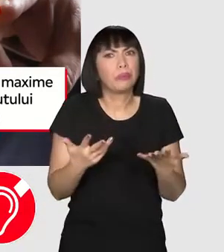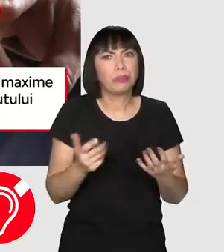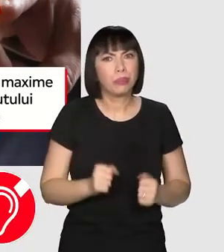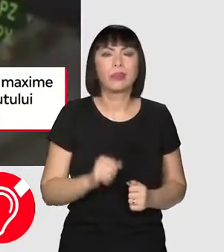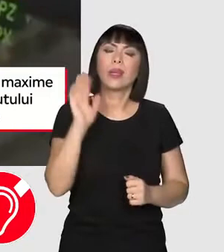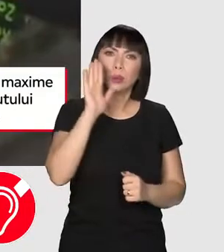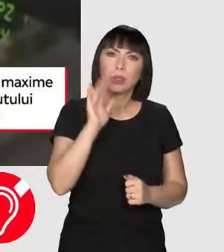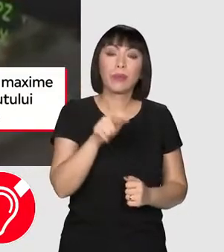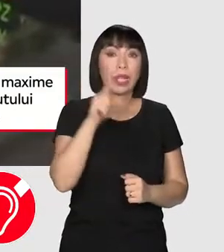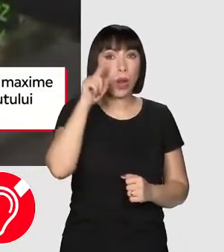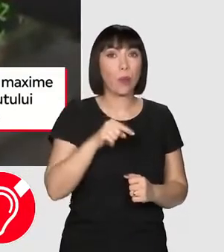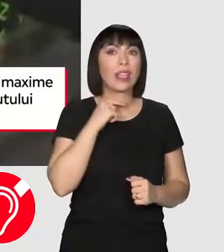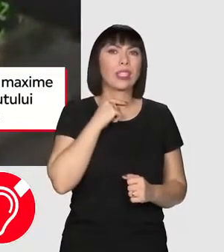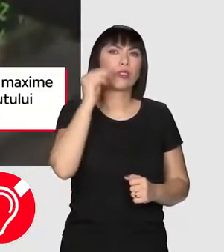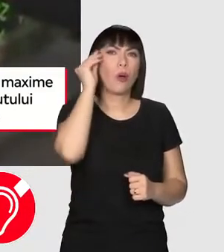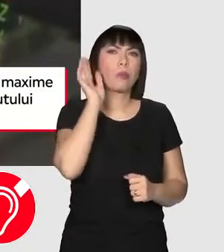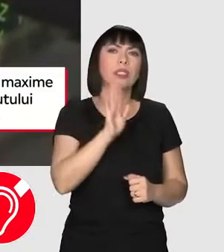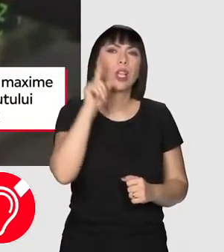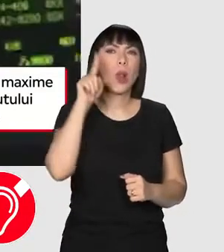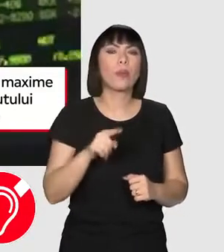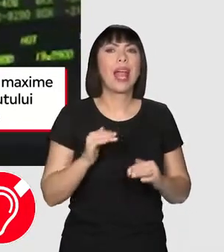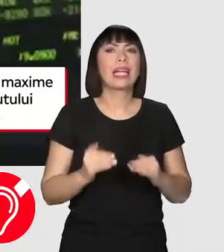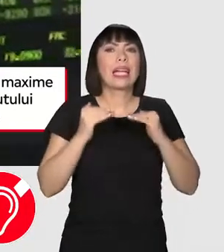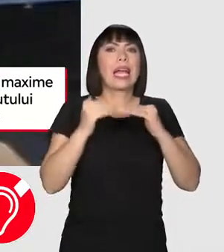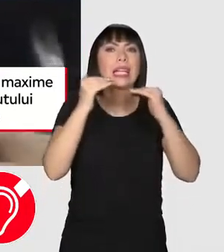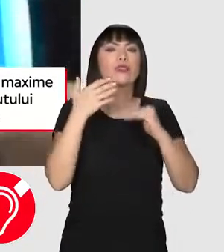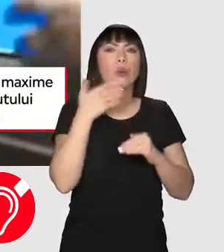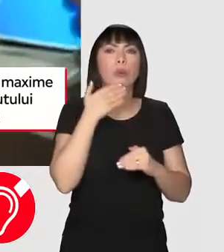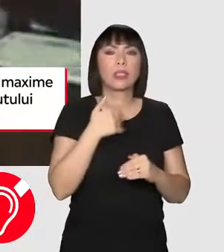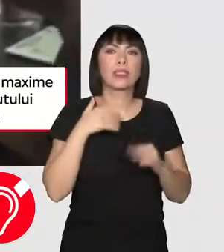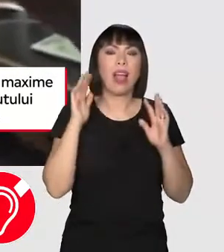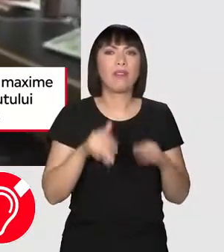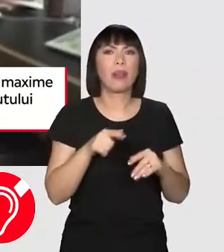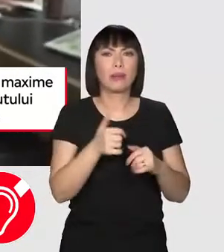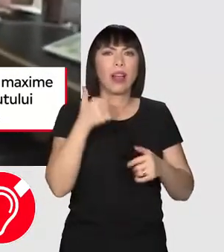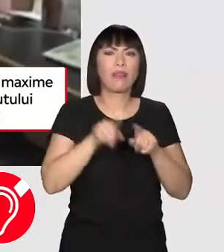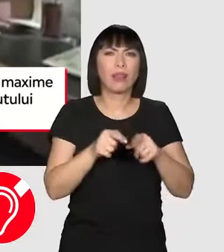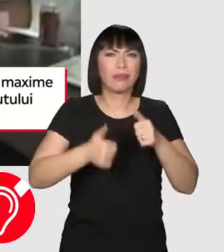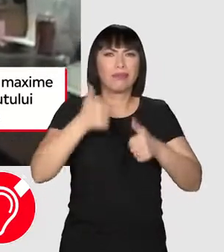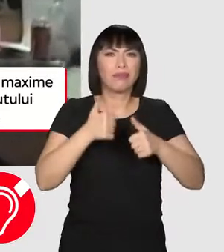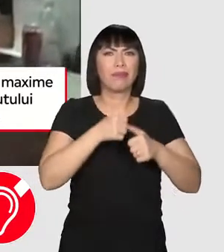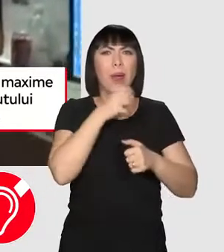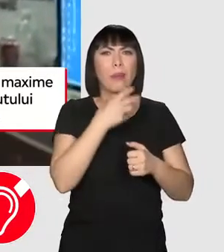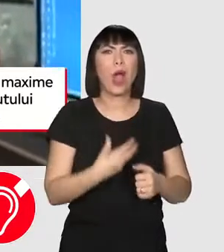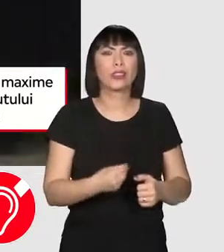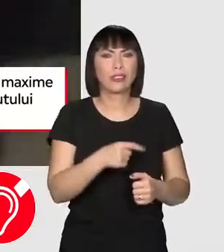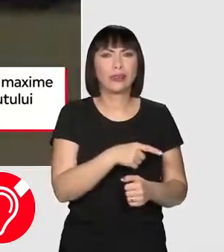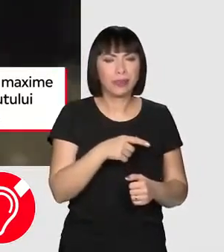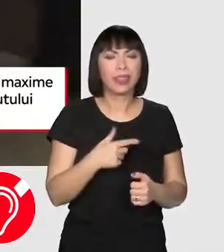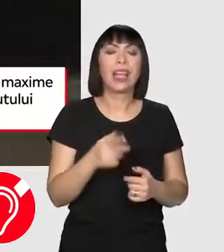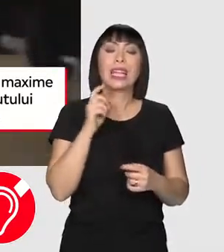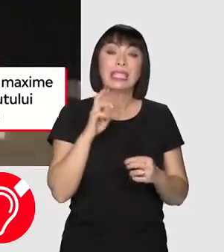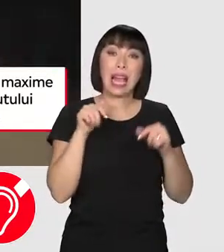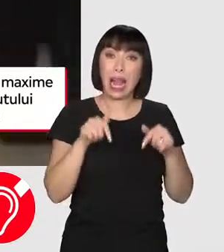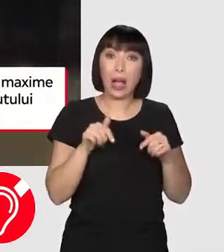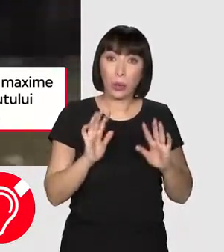Bună! Luna Decembrie este tradițională o luna creșterilor pe burse. Să avem acel raliu al lui Moc Crăciun, Santa Claus Rally. Doar că de